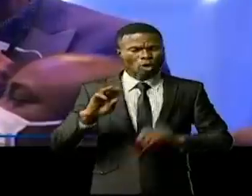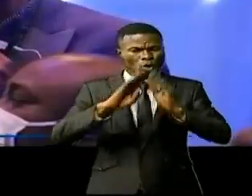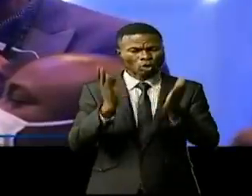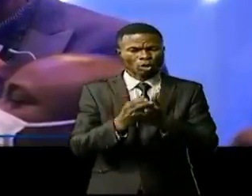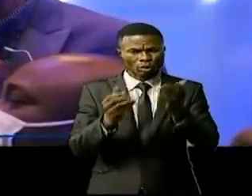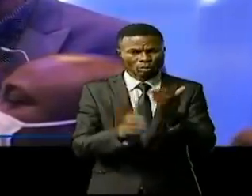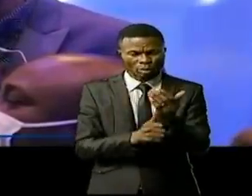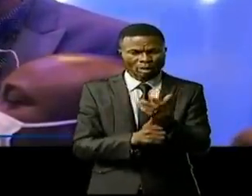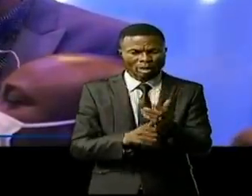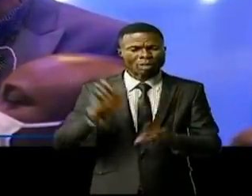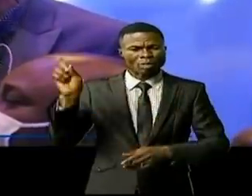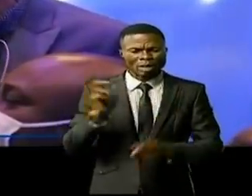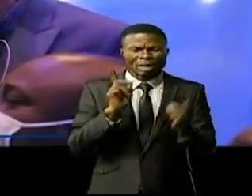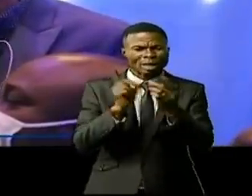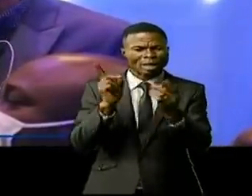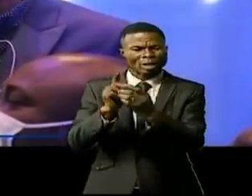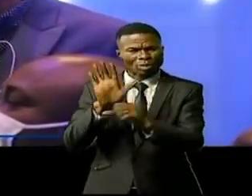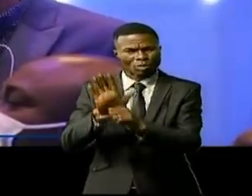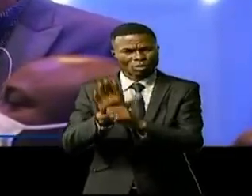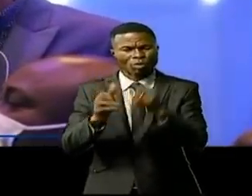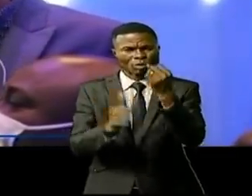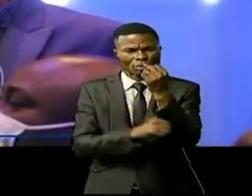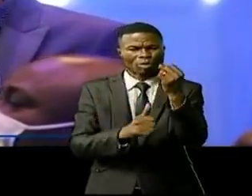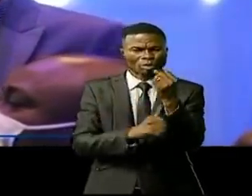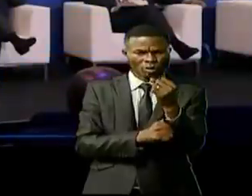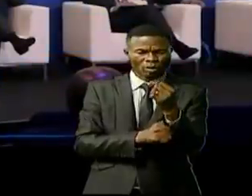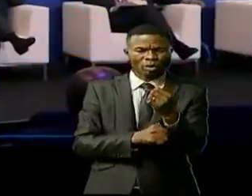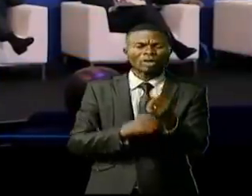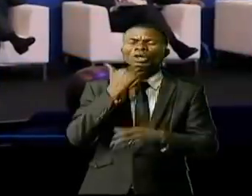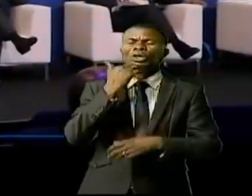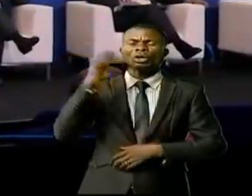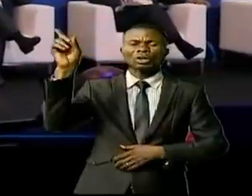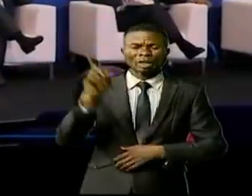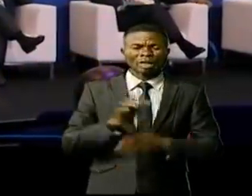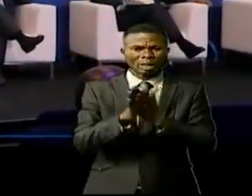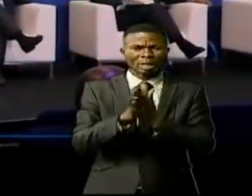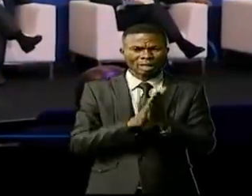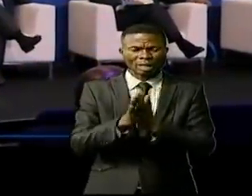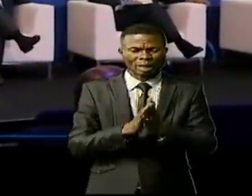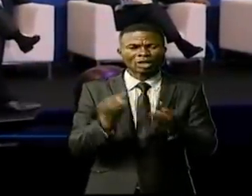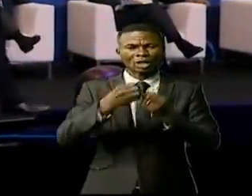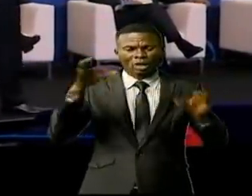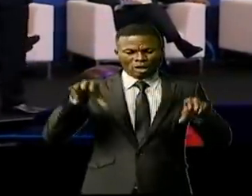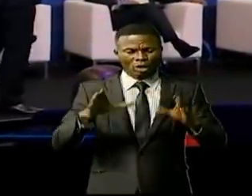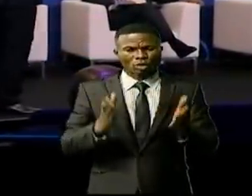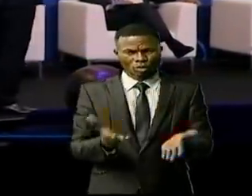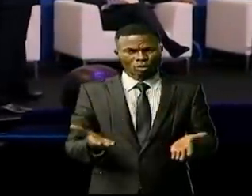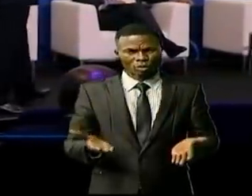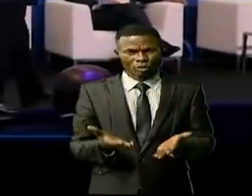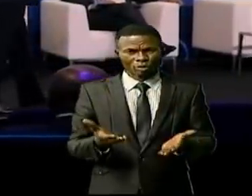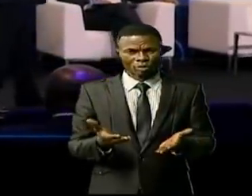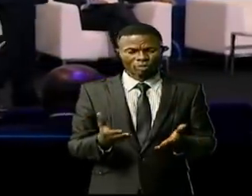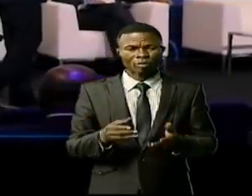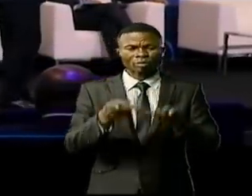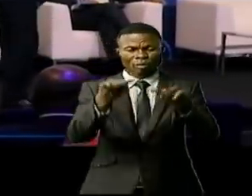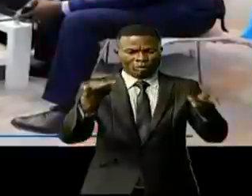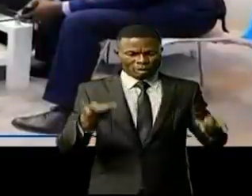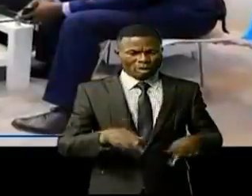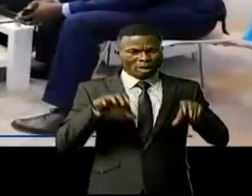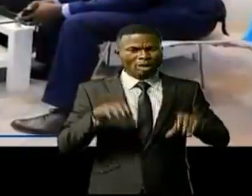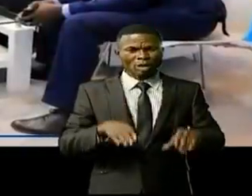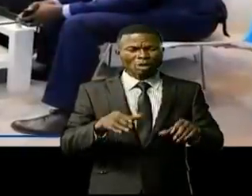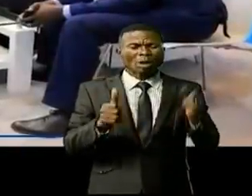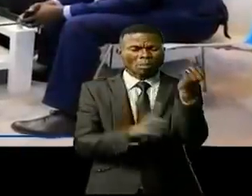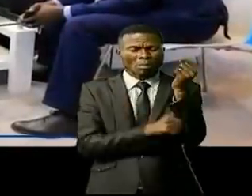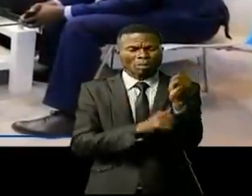séances au plus approfondies avec des potentiels investisseurs intéressés par les potentiels congolais. Les stands de la RDC n'a cessé d